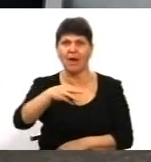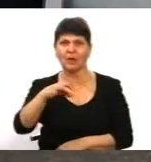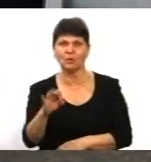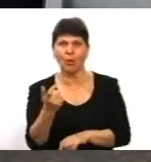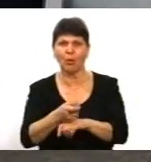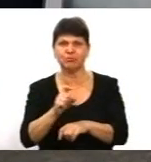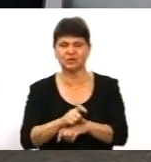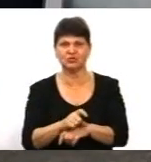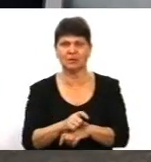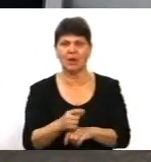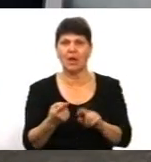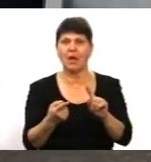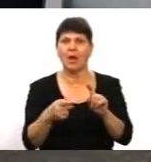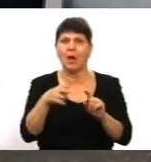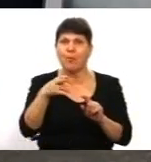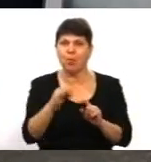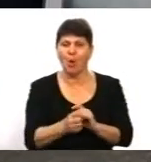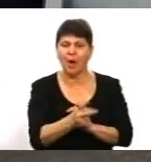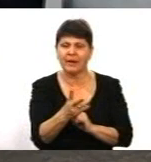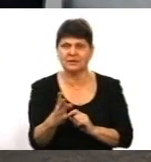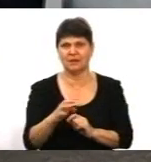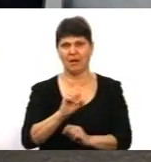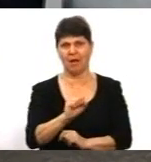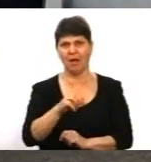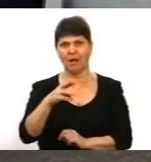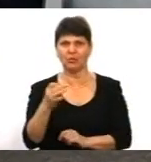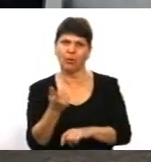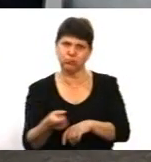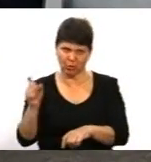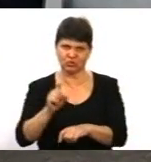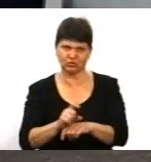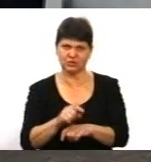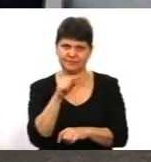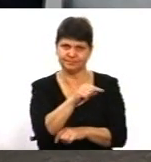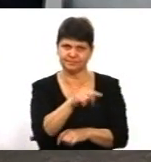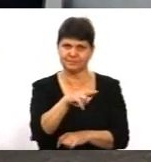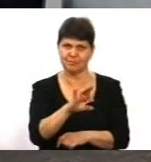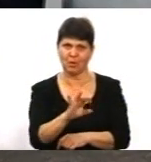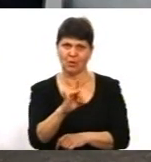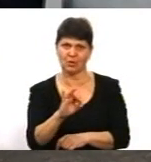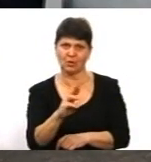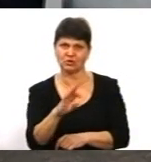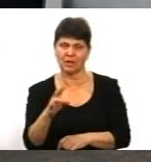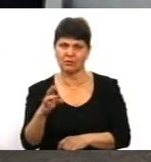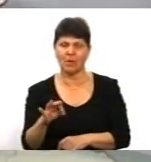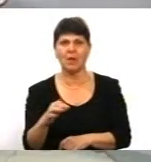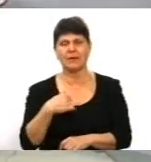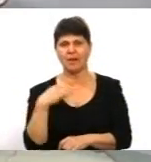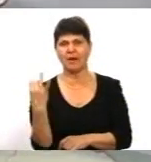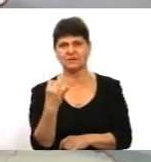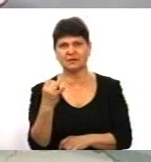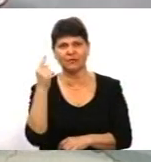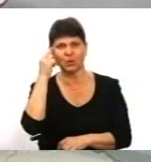по-перше, по кількості все ж таки трошки перевага у Порошенка. По-друге, я відслідковував ситуацію, думку самих тих бійців, які там